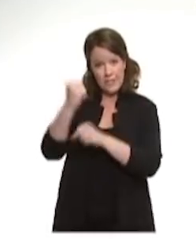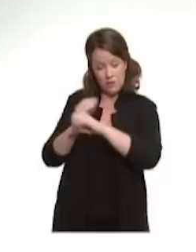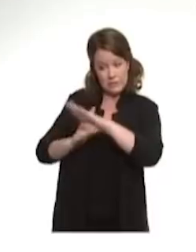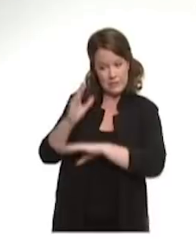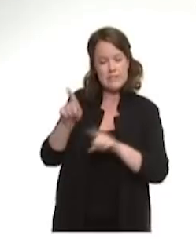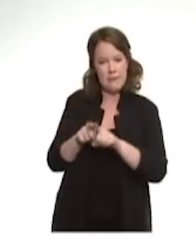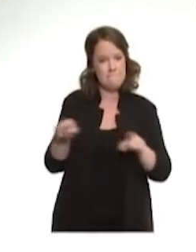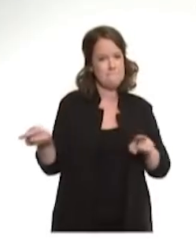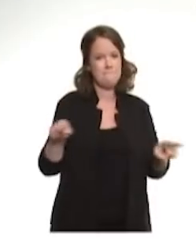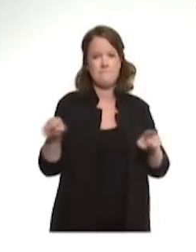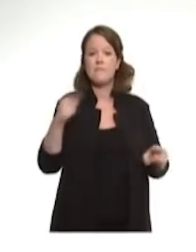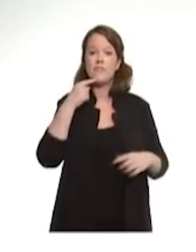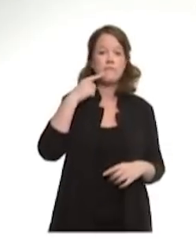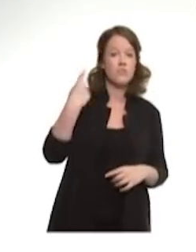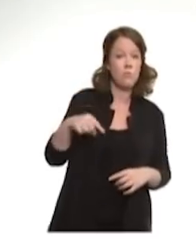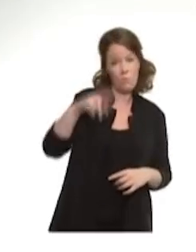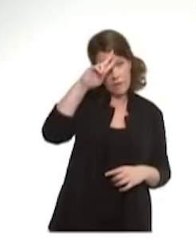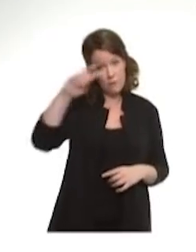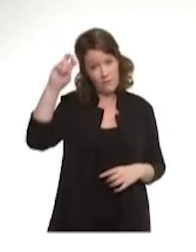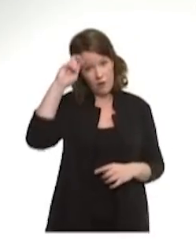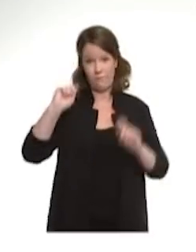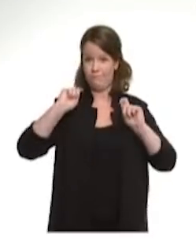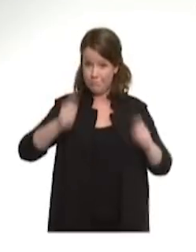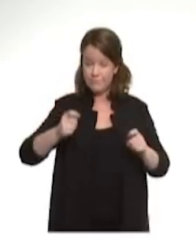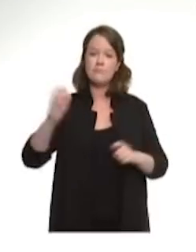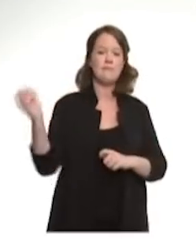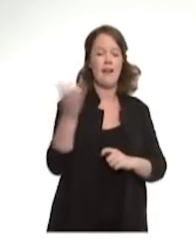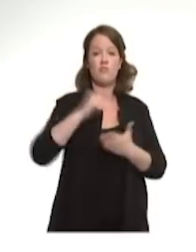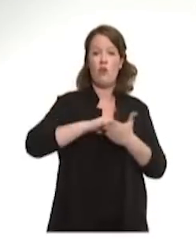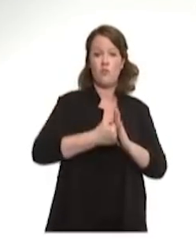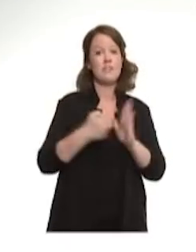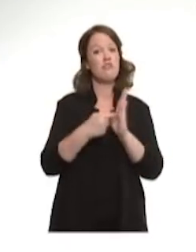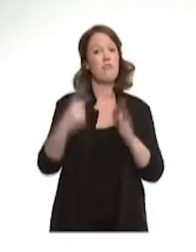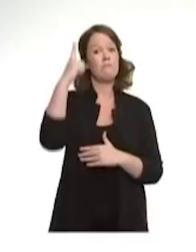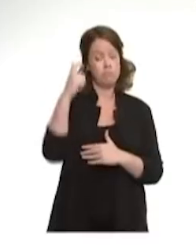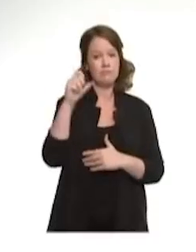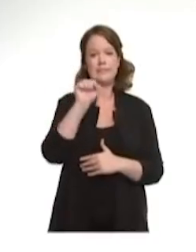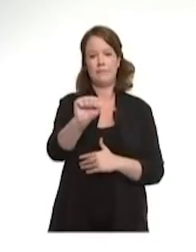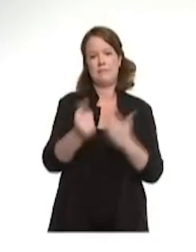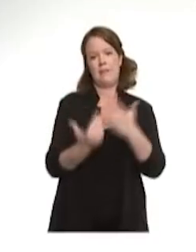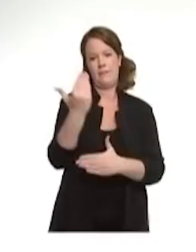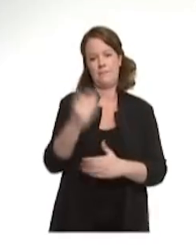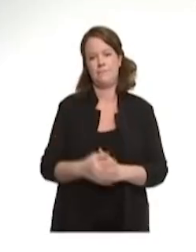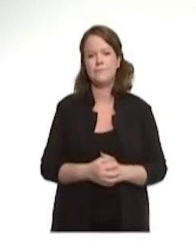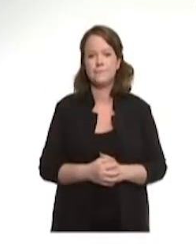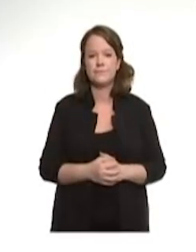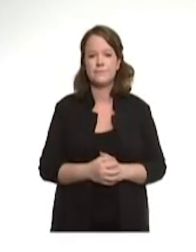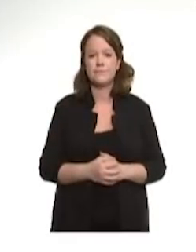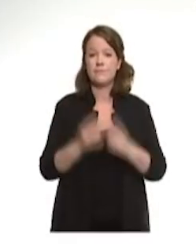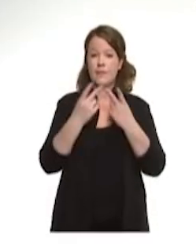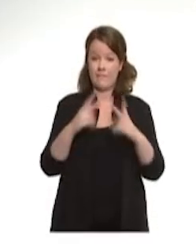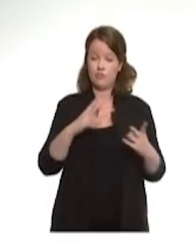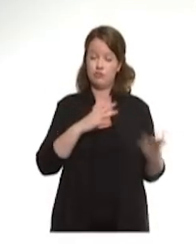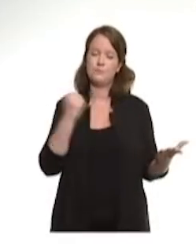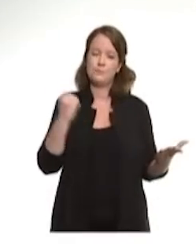Ce passage se fera dès samedi matin. Ensuite, la situation est encore plus dégradée dans d'autres territoires. Lille,